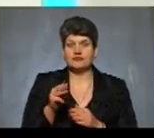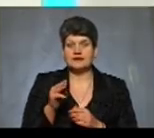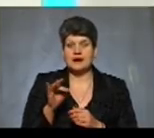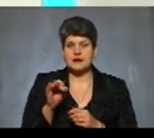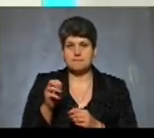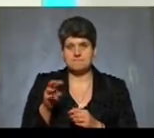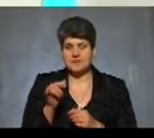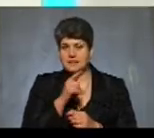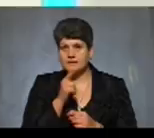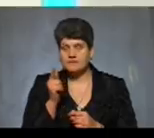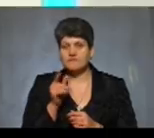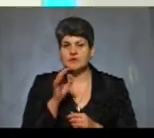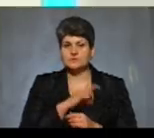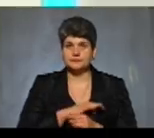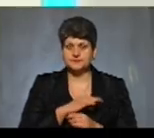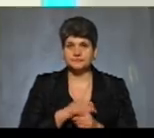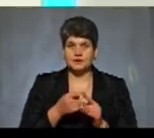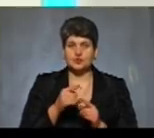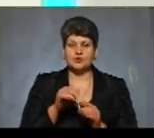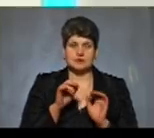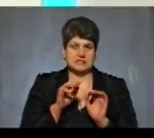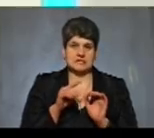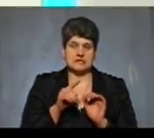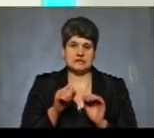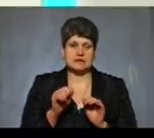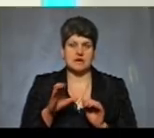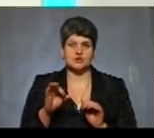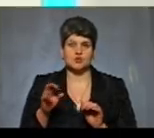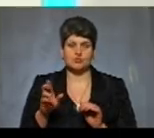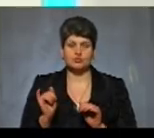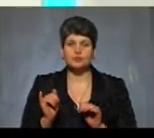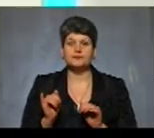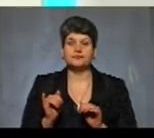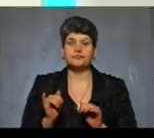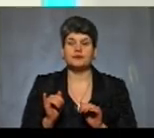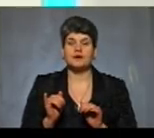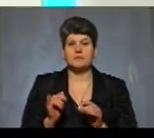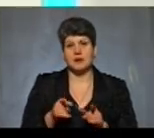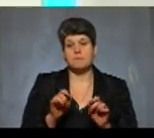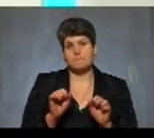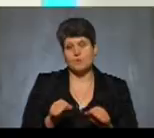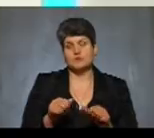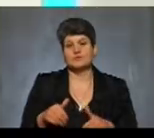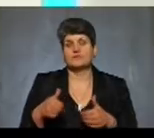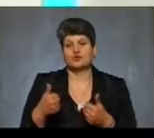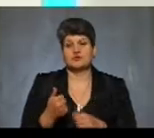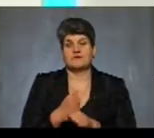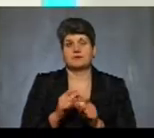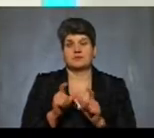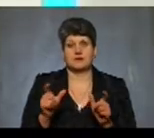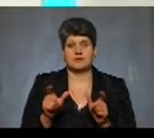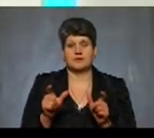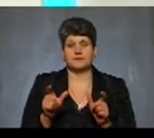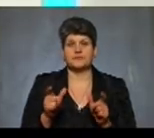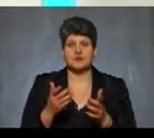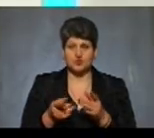споживання цього лікарського засобу ми вчинили ті чи інші дії, ми можемо звернутися до аптечного закладу. Однозначно.